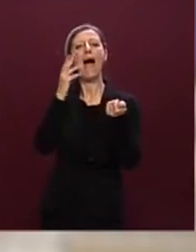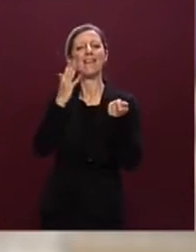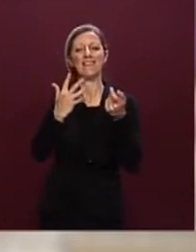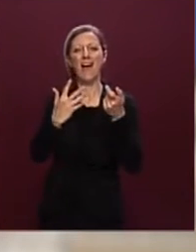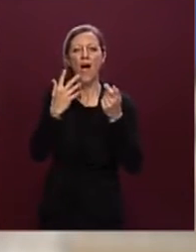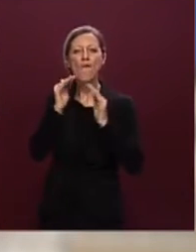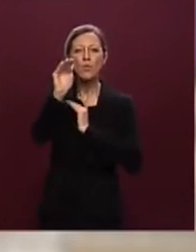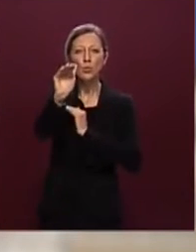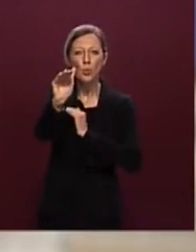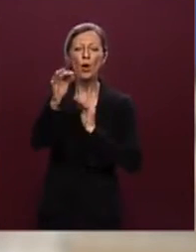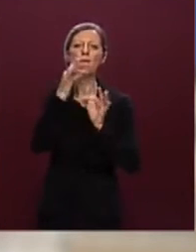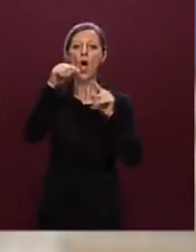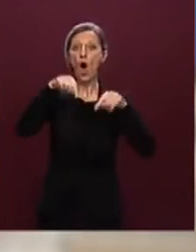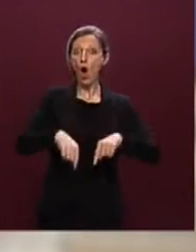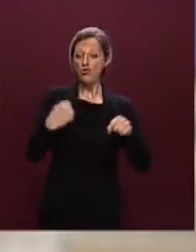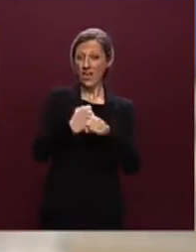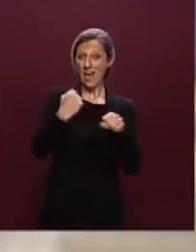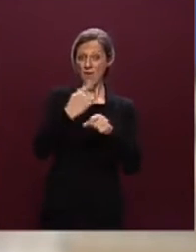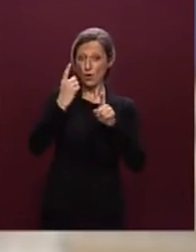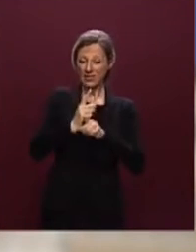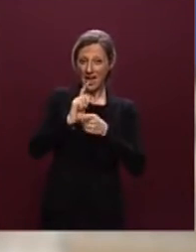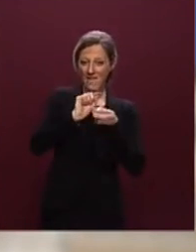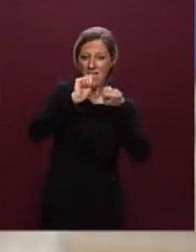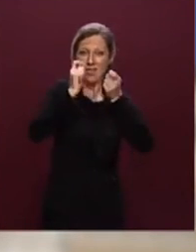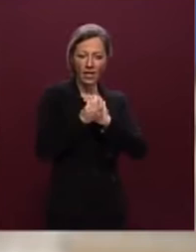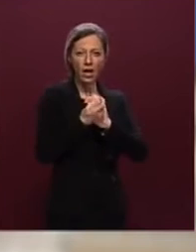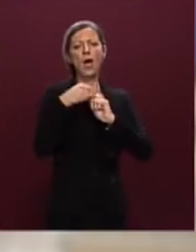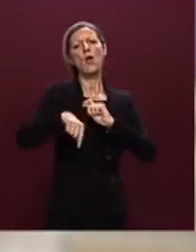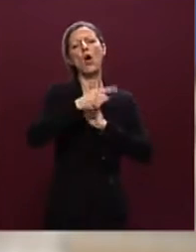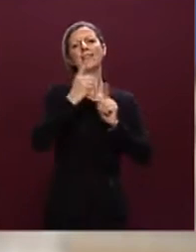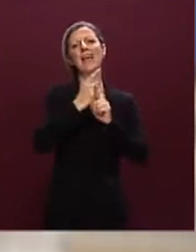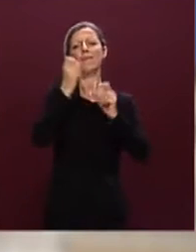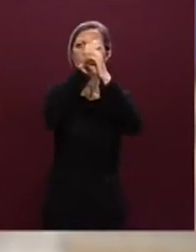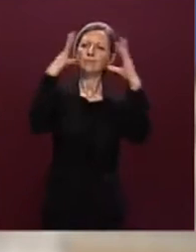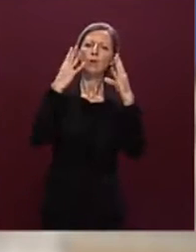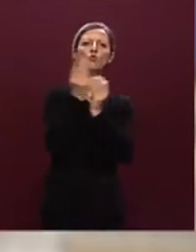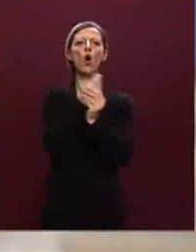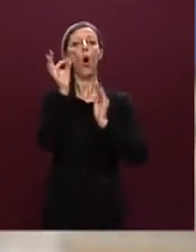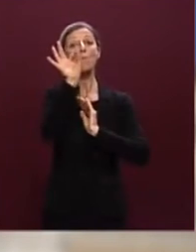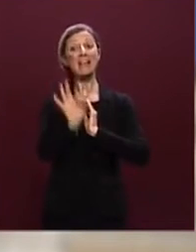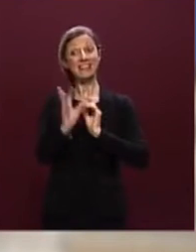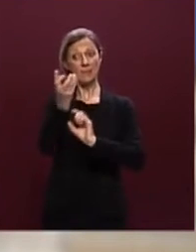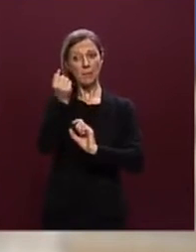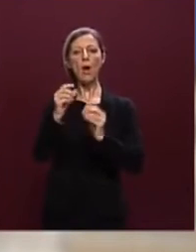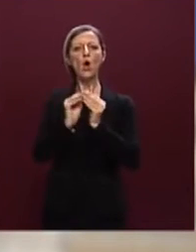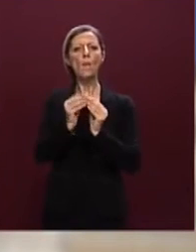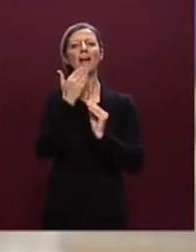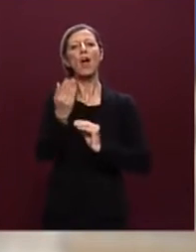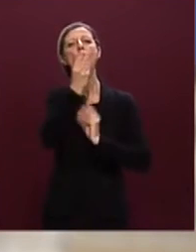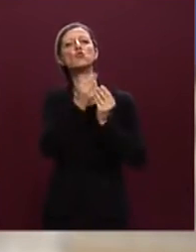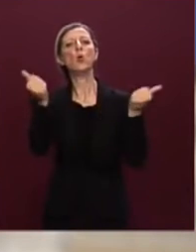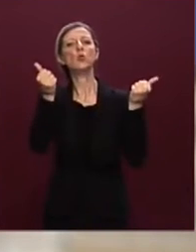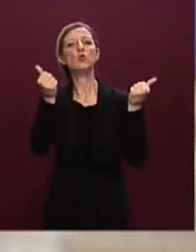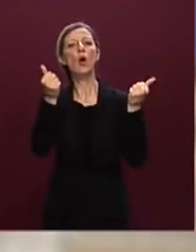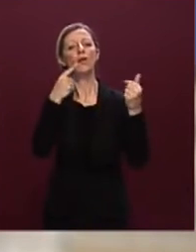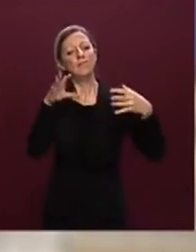nella fase di rimodulazione, non può che essere quello di immaginare delle soluzioni sugli obiettivi da raggiungere, soprattutto in riferimento alle